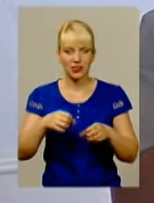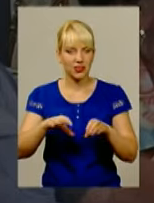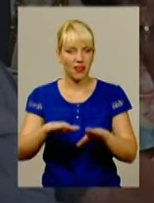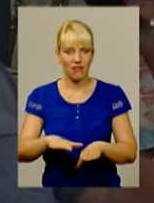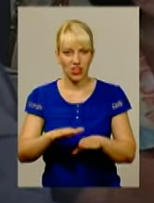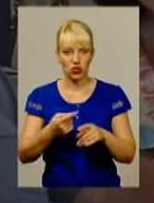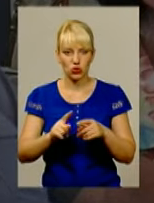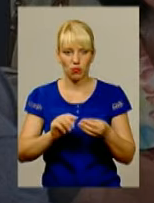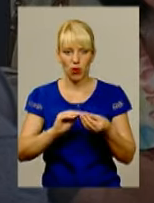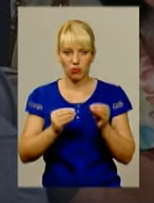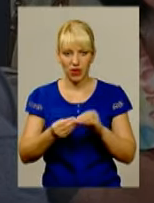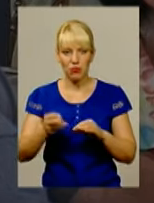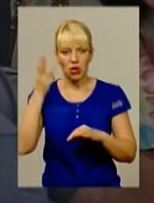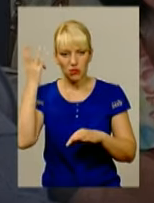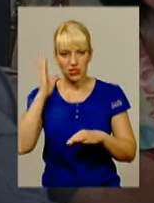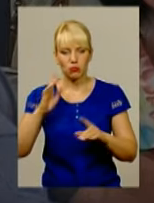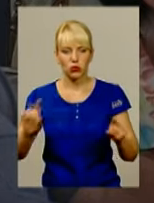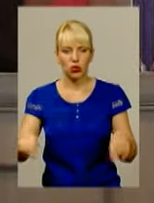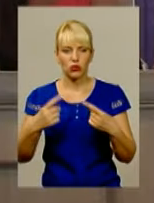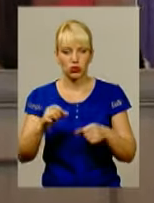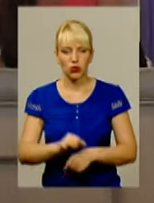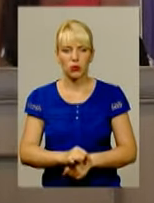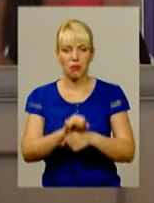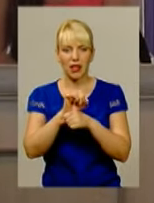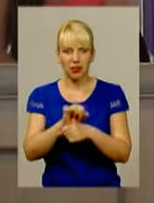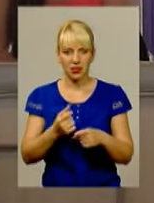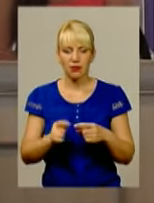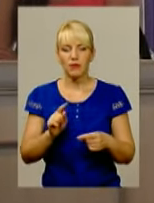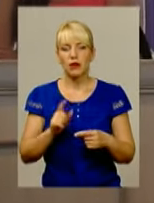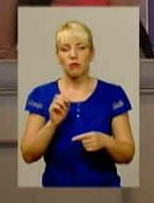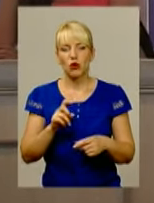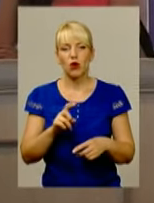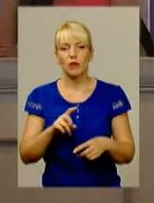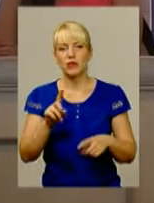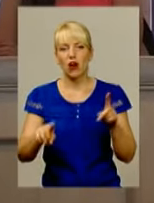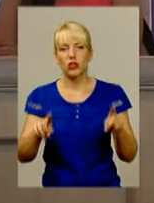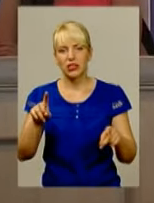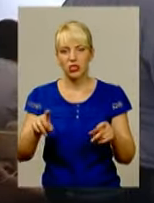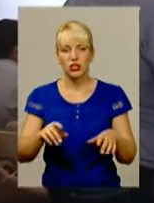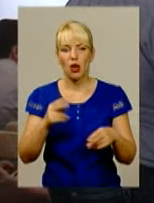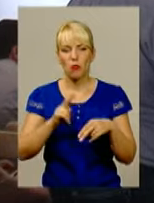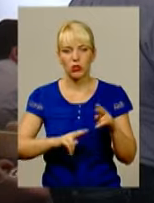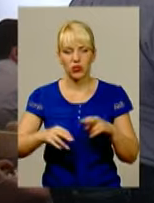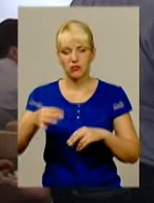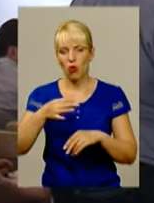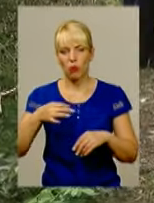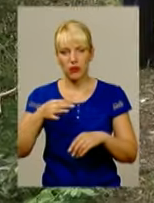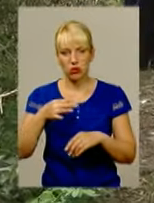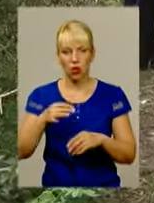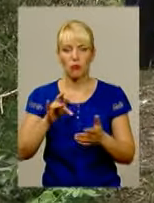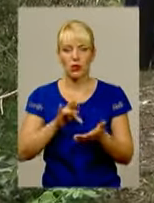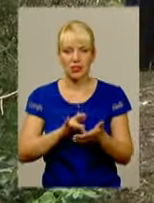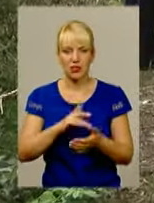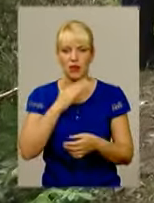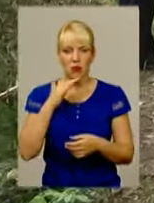організують Майдан. Про це заявили представники Ради Майдану. Про хаотичне будівництво в обласному центрі йдеться вже не перший рік. Але